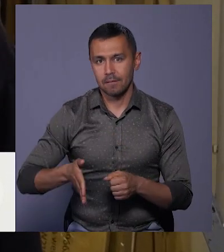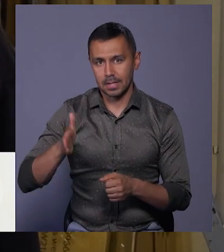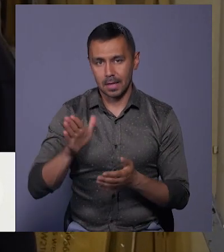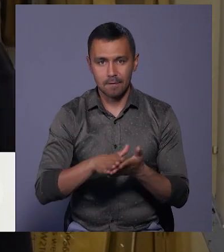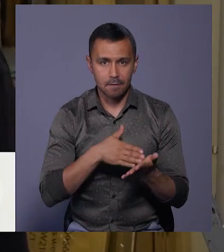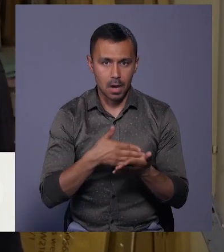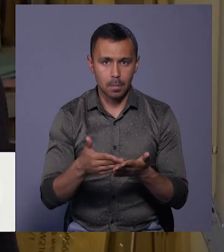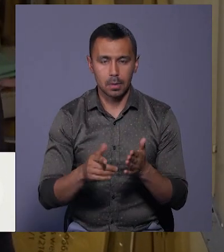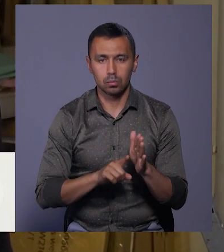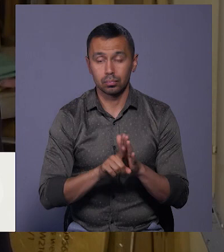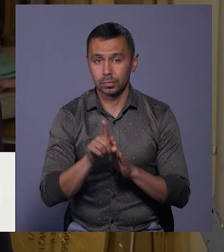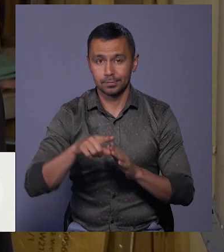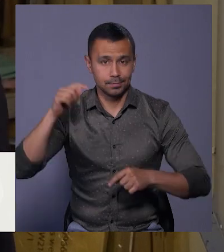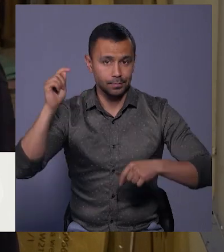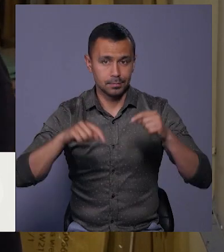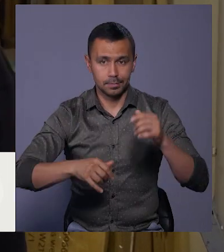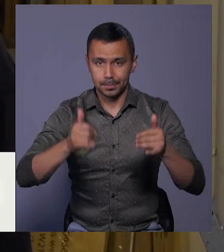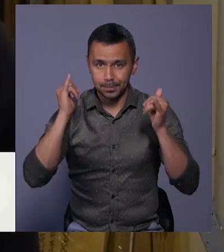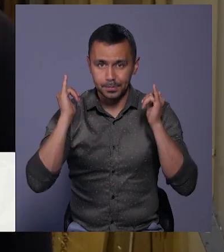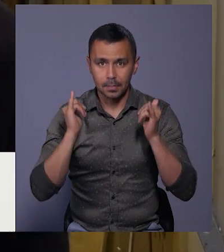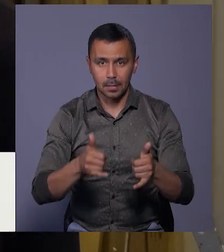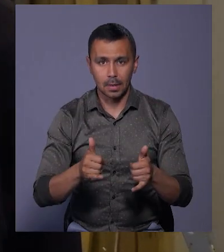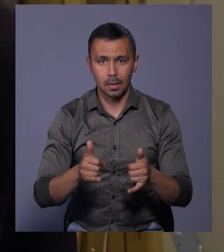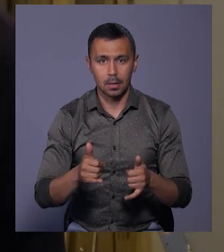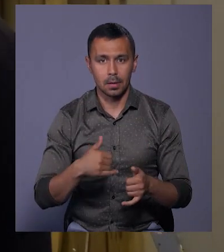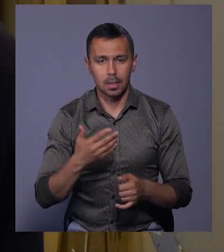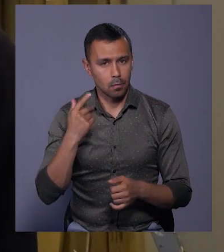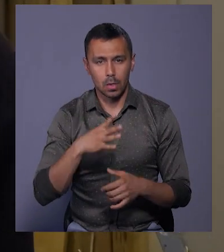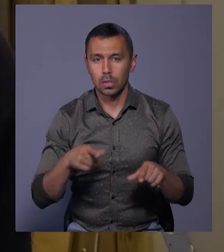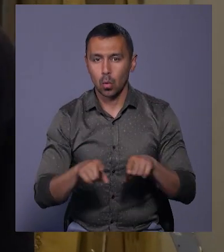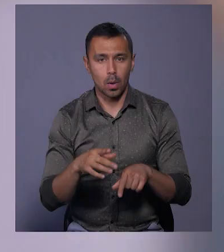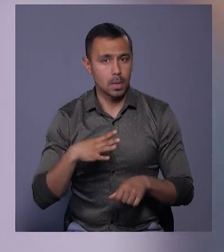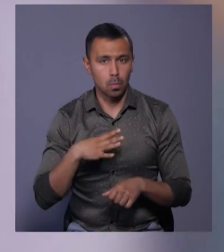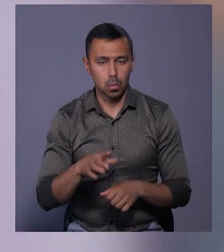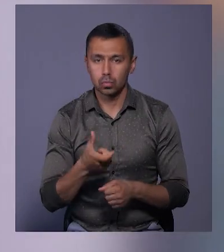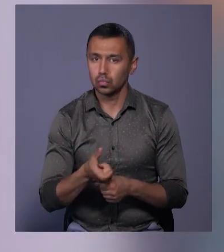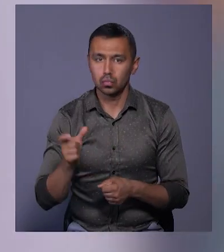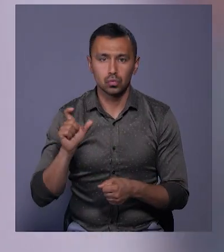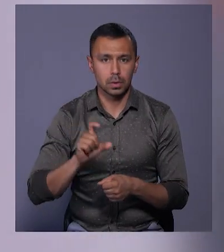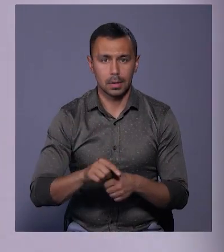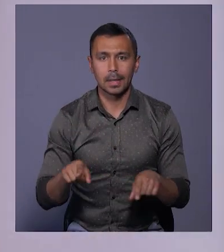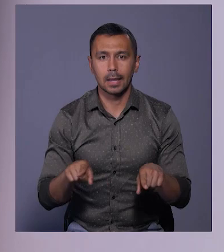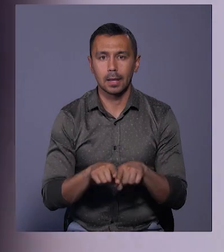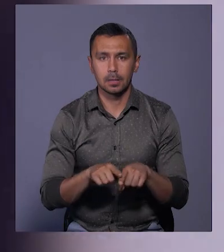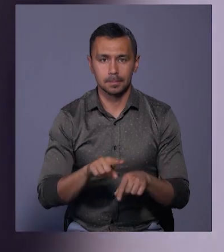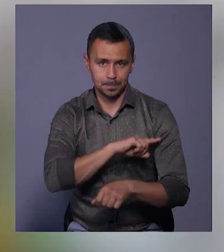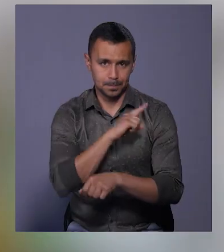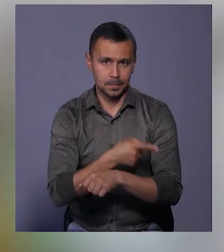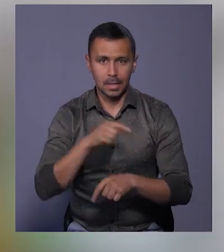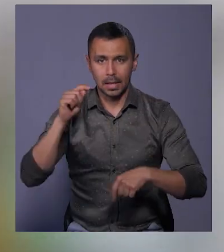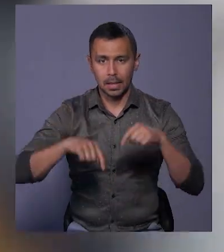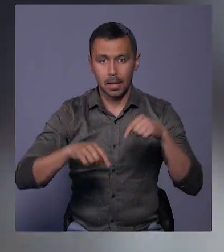і пішов в такий лівень, я таких царлін, мені кажучи, не бачив. Дуже потужний лівень.